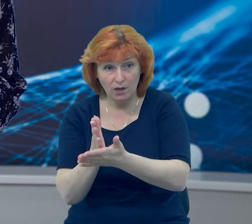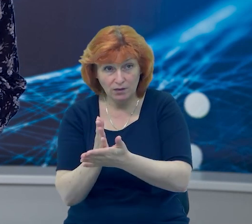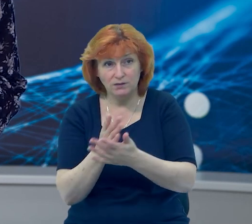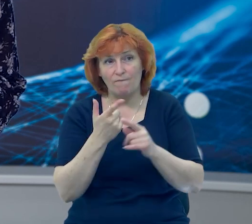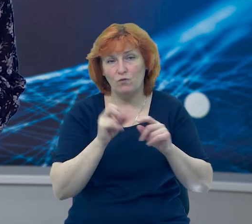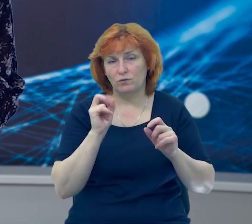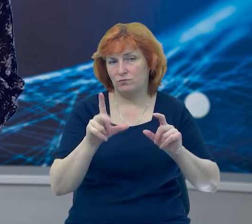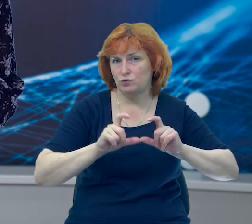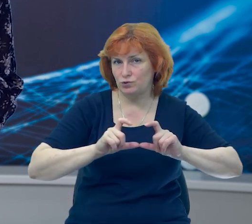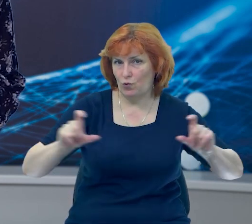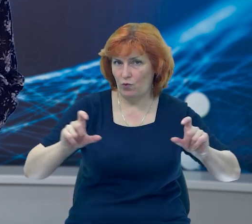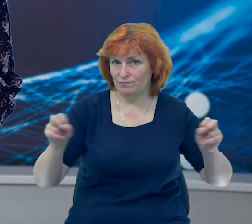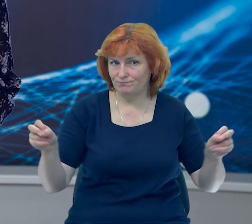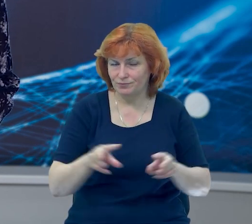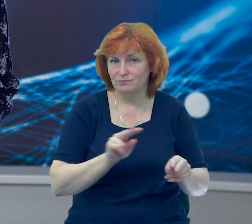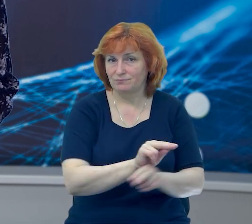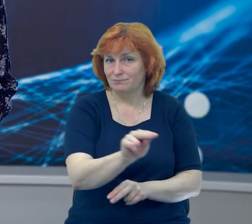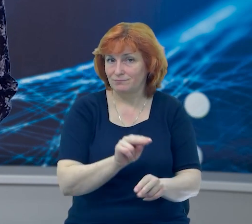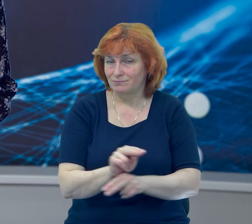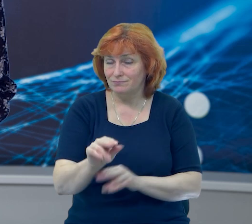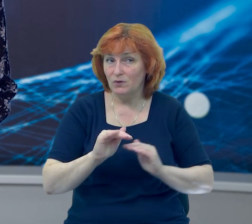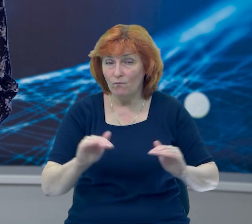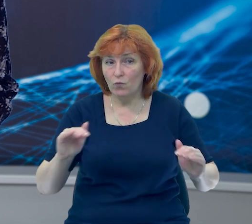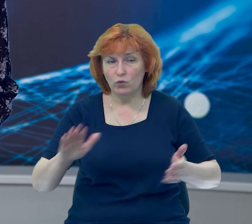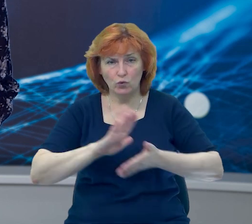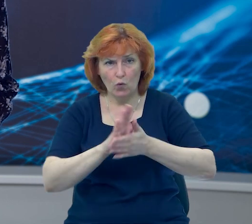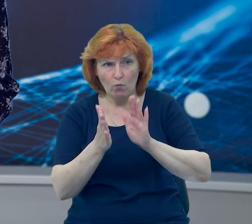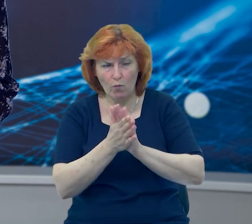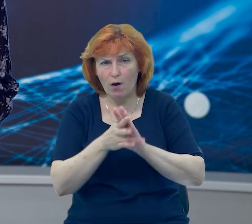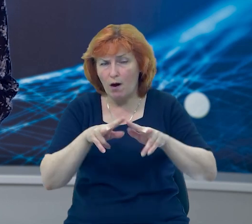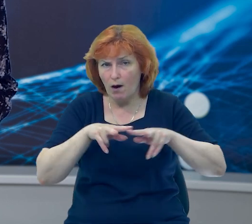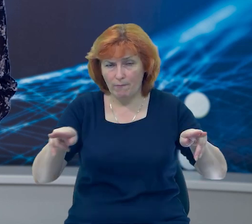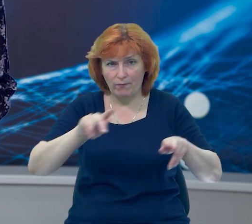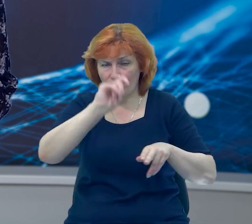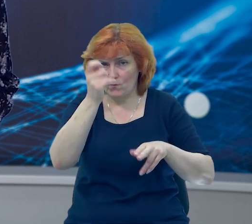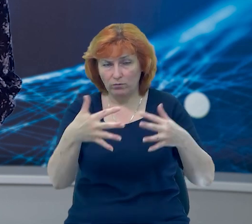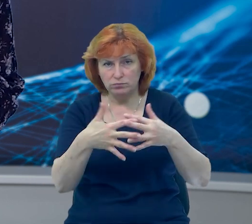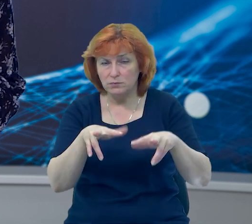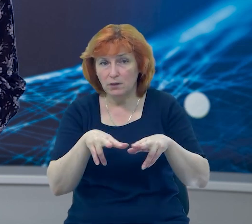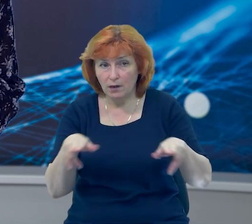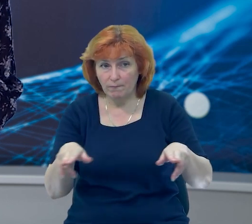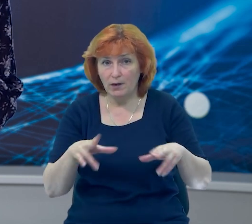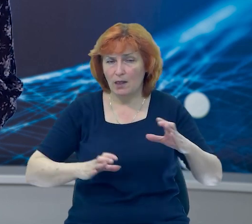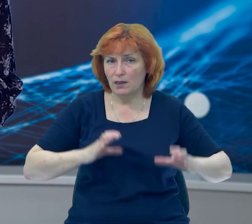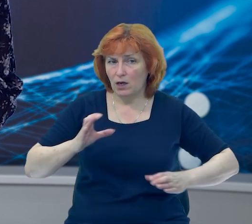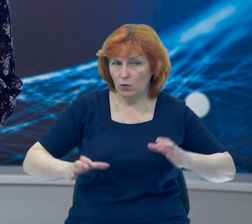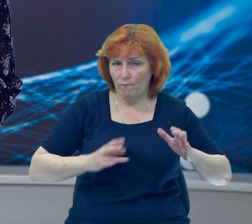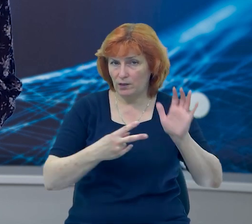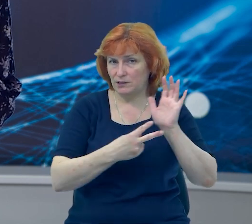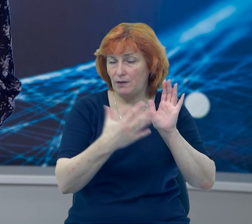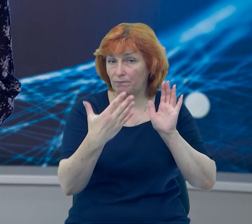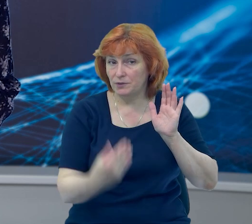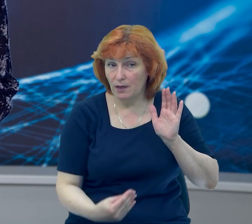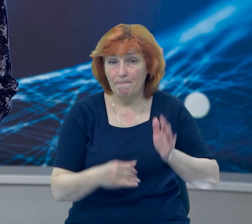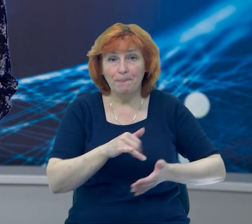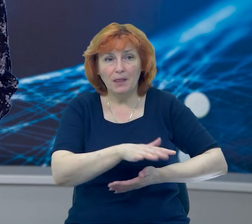«Скайспайс» на Чернігівщині. Умови наближені до бойових, розповів інструктор Роман. Тренування тривають сім днів. Далі